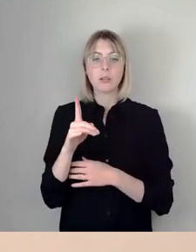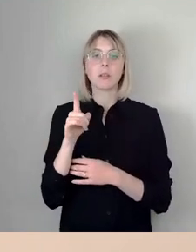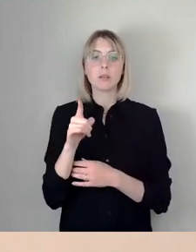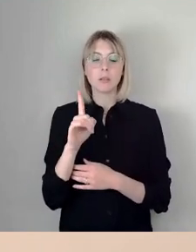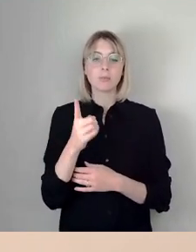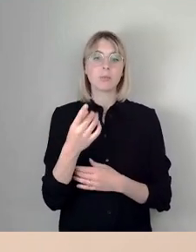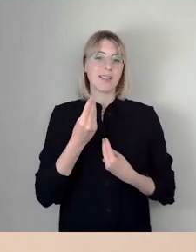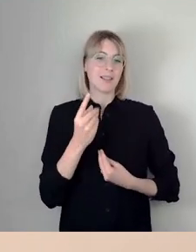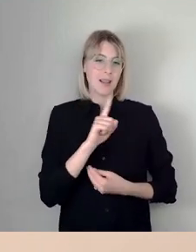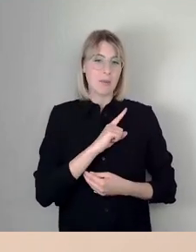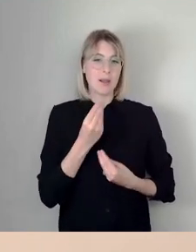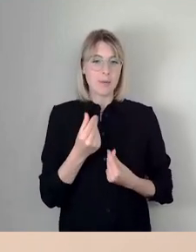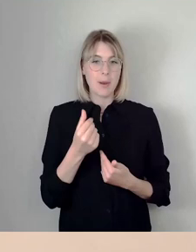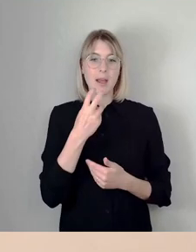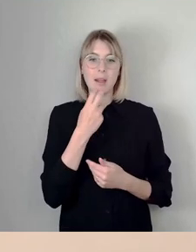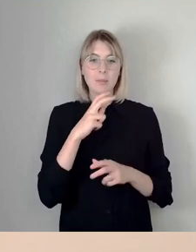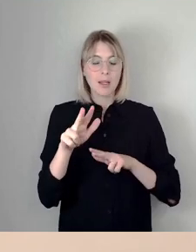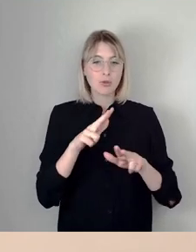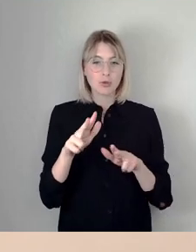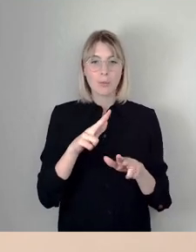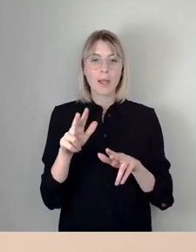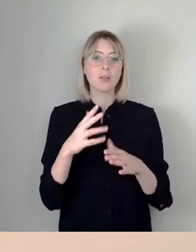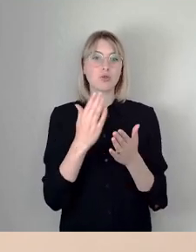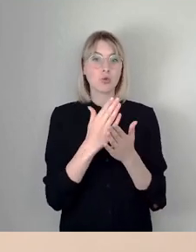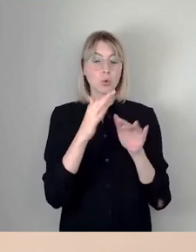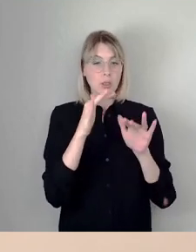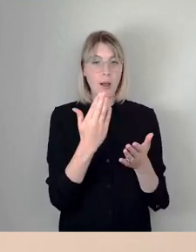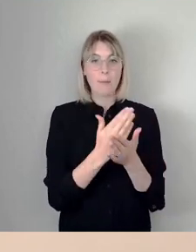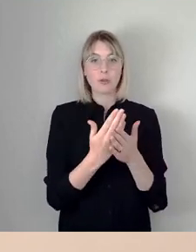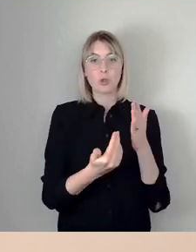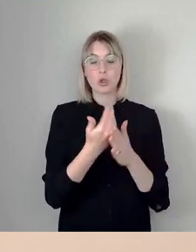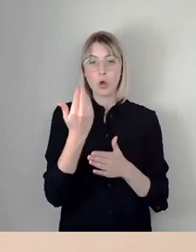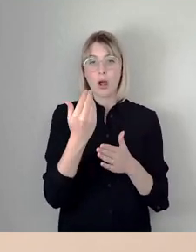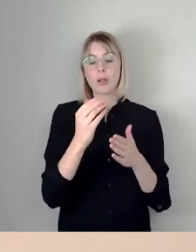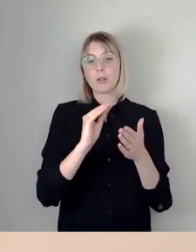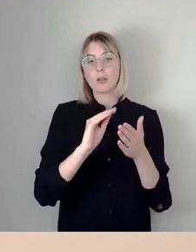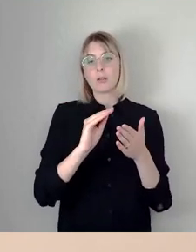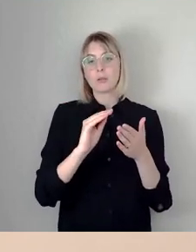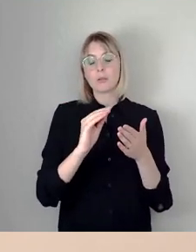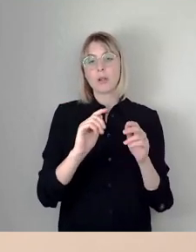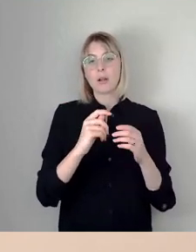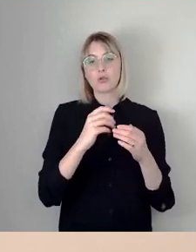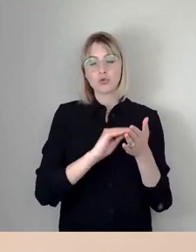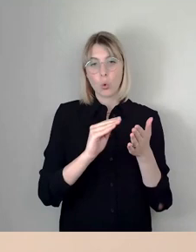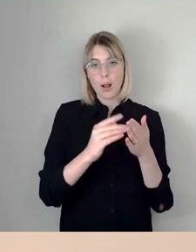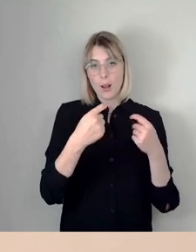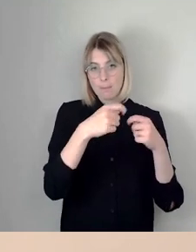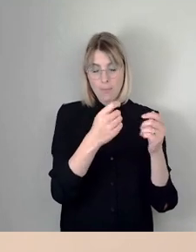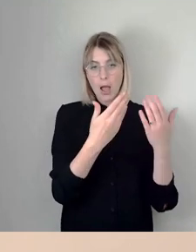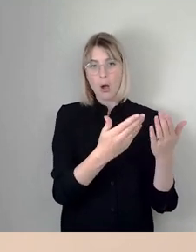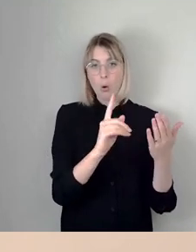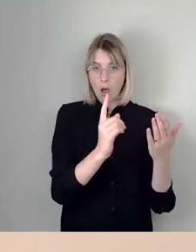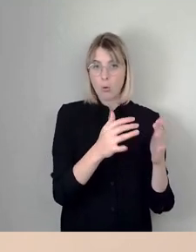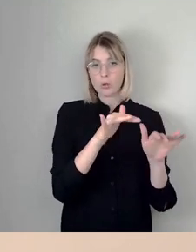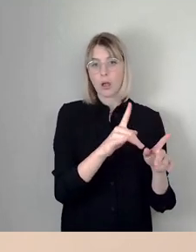Energiemanagement-Technik schon verfügen, zum Beispiel in den neu gebauten Schulen, dass wir sehr schnell auch Einsparerfolge hatten. Aber wir haben leider einen